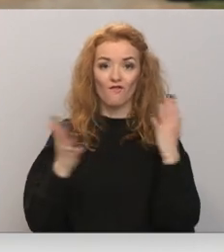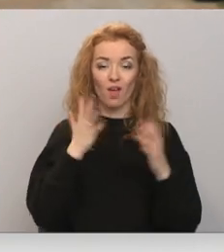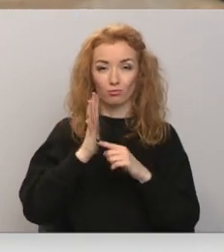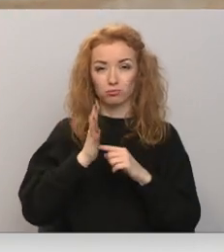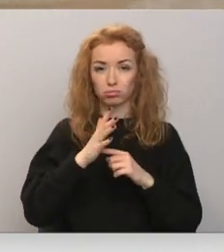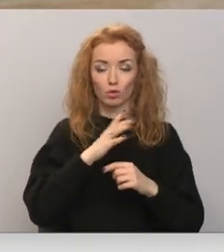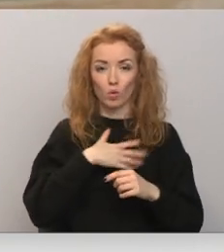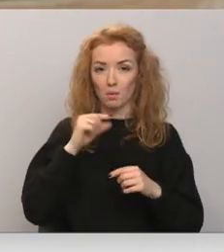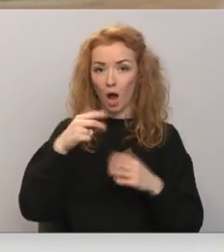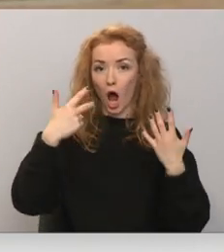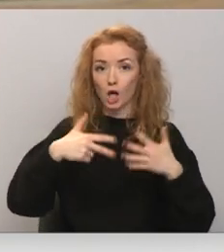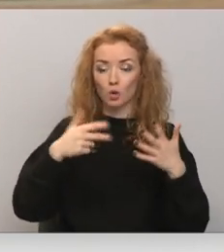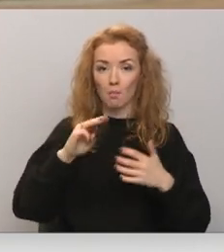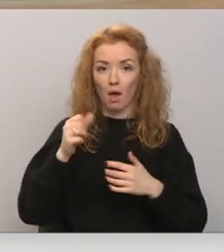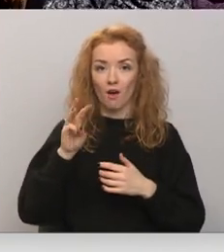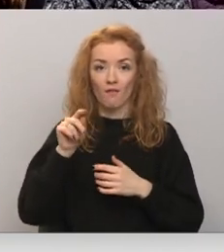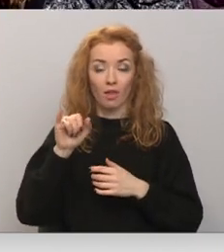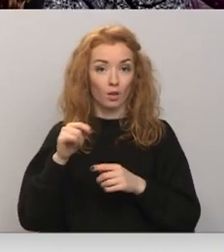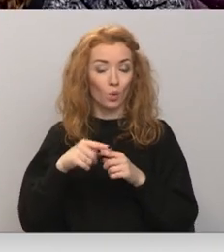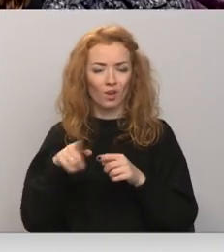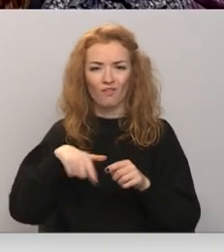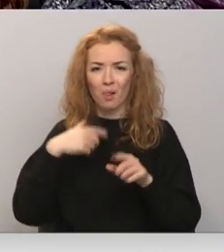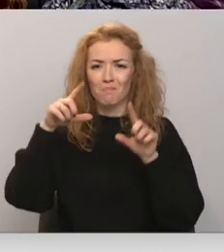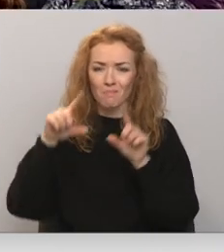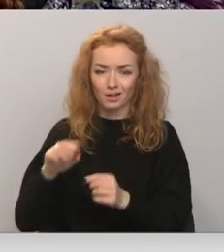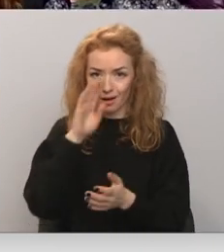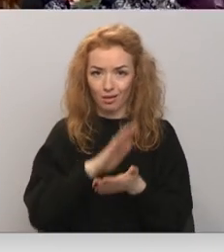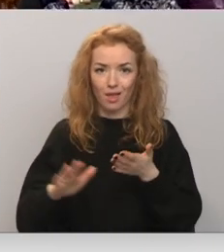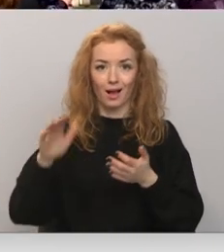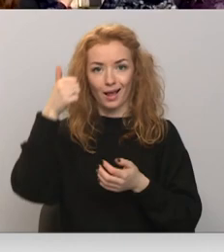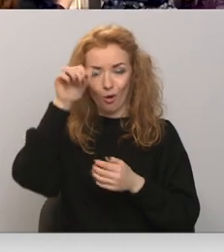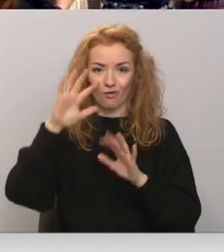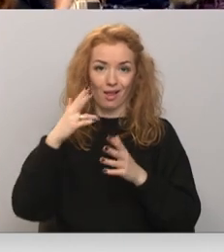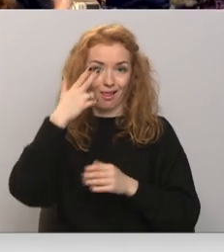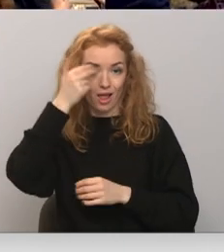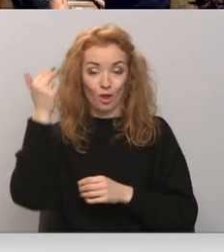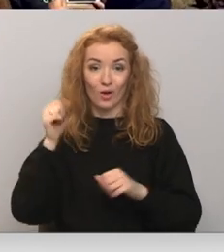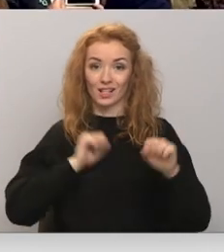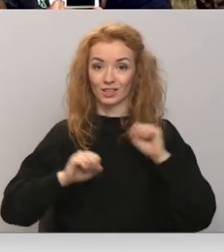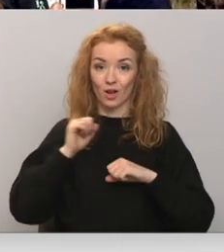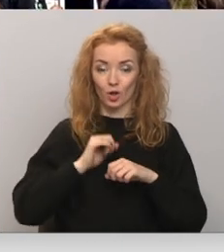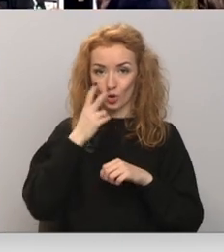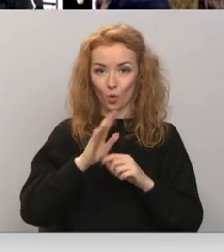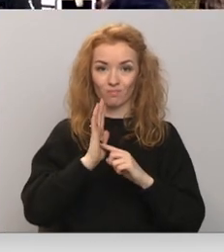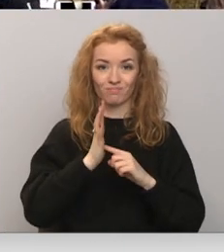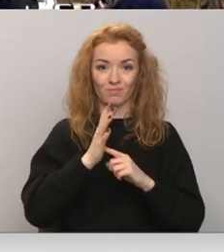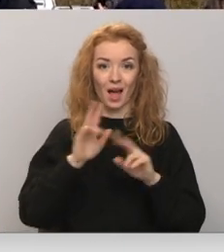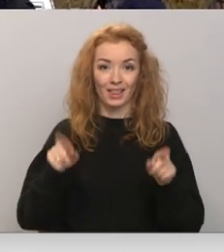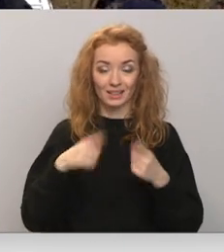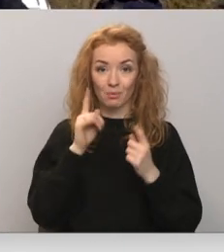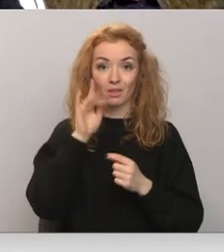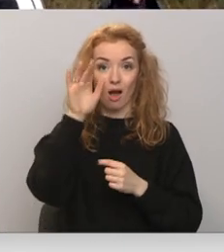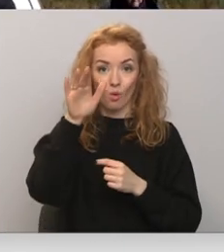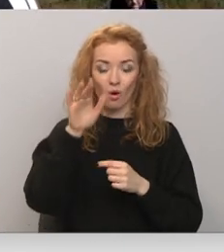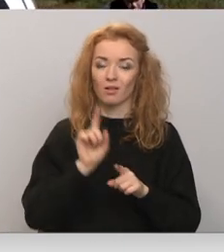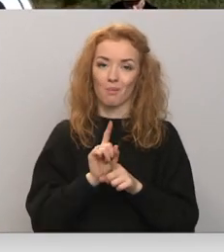80 megavatti, kas ir krietni mazāk pat salīdzinot ar Igauniju un Lietu. Izvairīties no vēja parka attīstības nākotnē gan